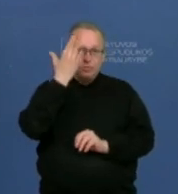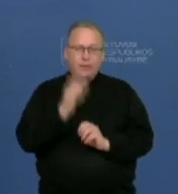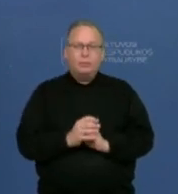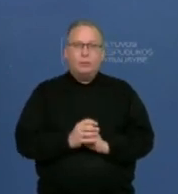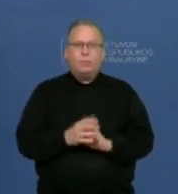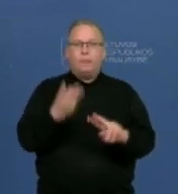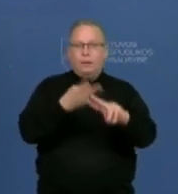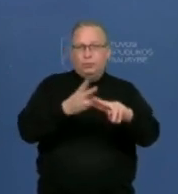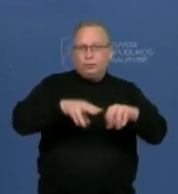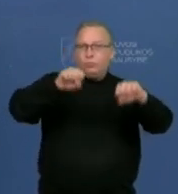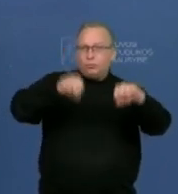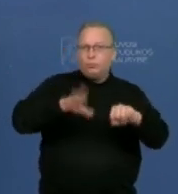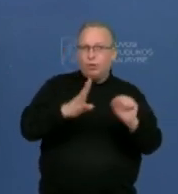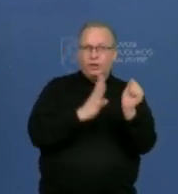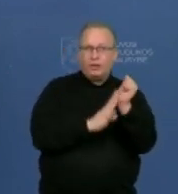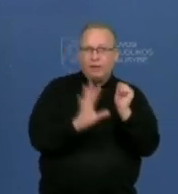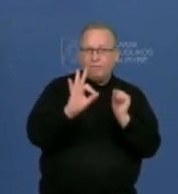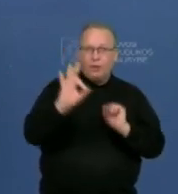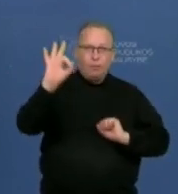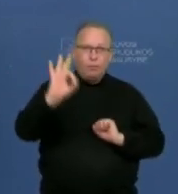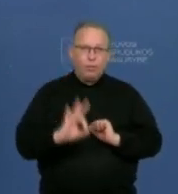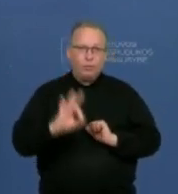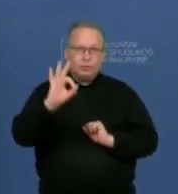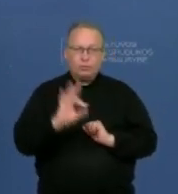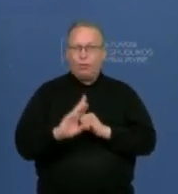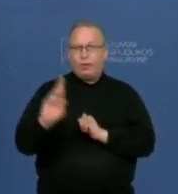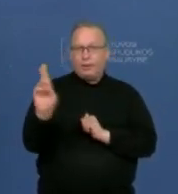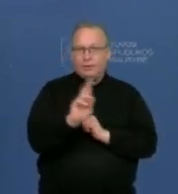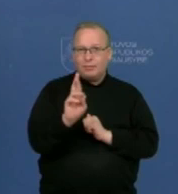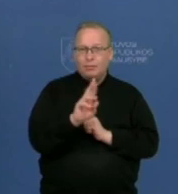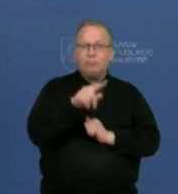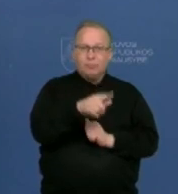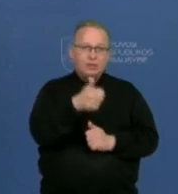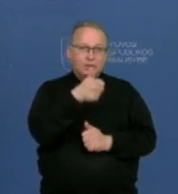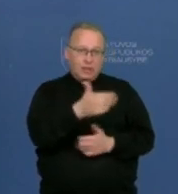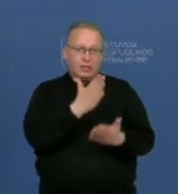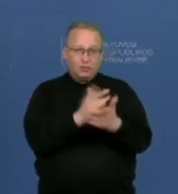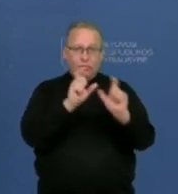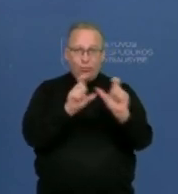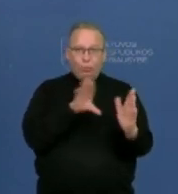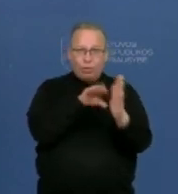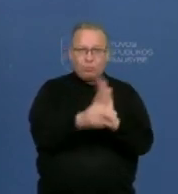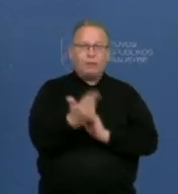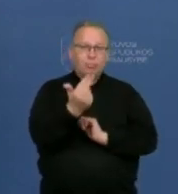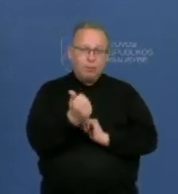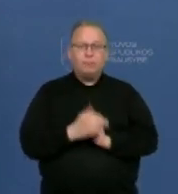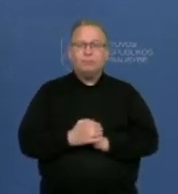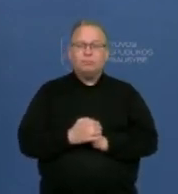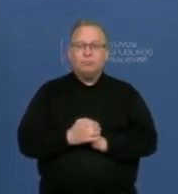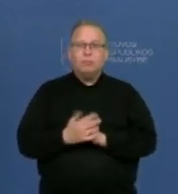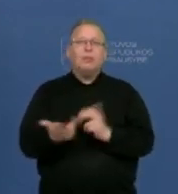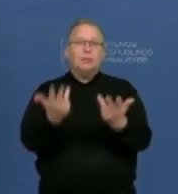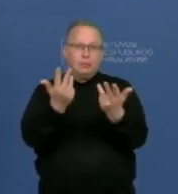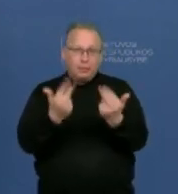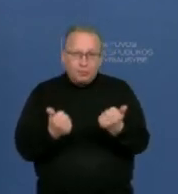nes turbūt gali būti ir 90 procentų surinktas rezultatas ir jis taip pat yra geras tokioje mokykloje, ar ne? Taip, tai